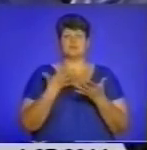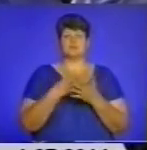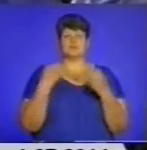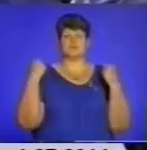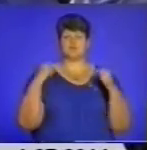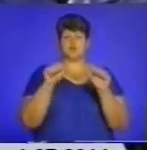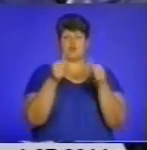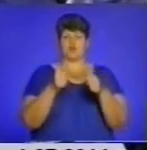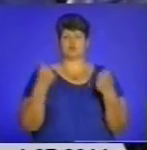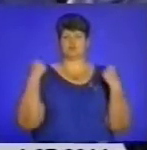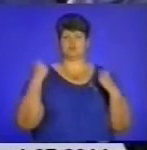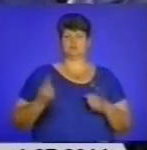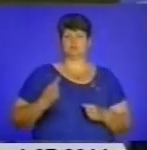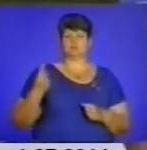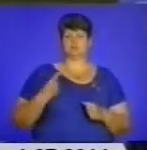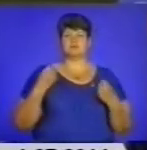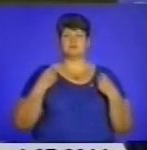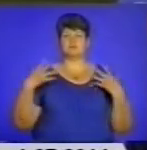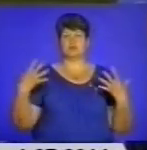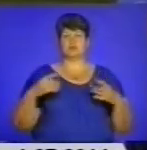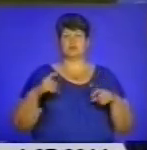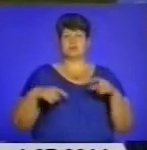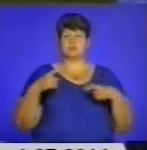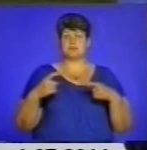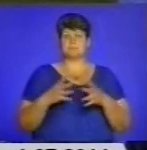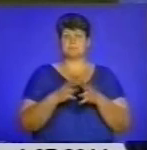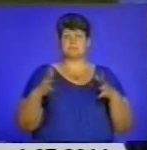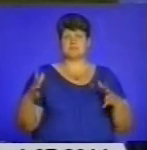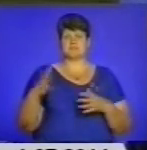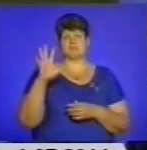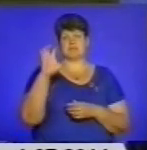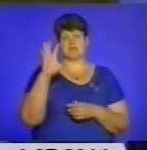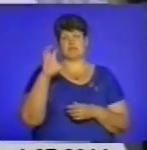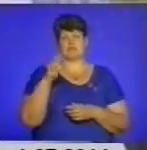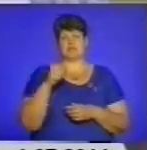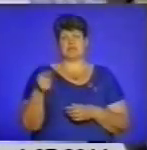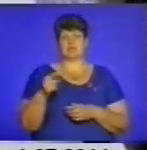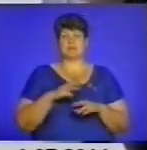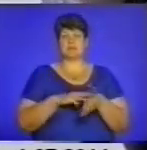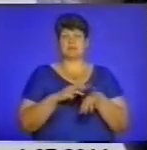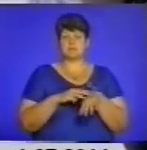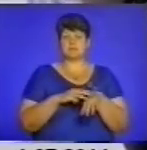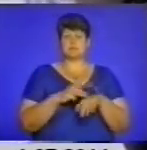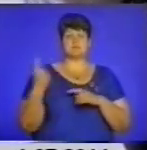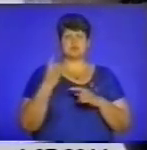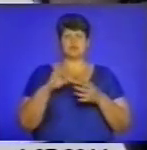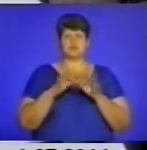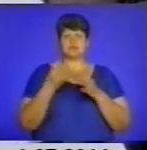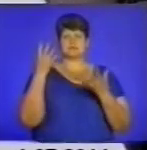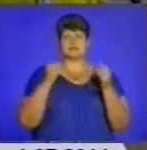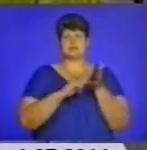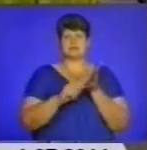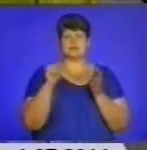форму та спортивну майстерність у святкових забігах, більше півсотні тернопільських міліціонерів. Вперше Олімпійський день відзначили у